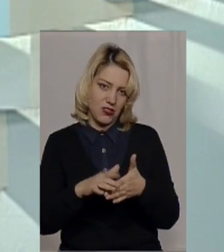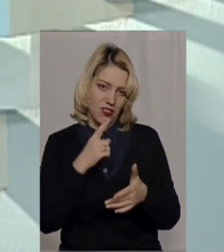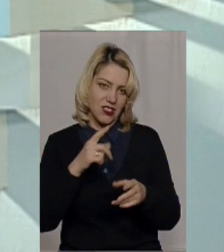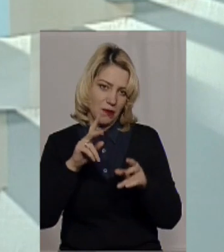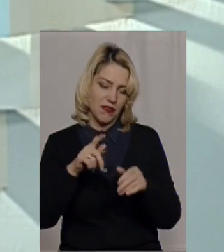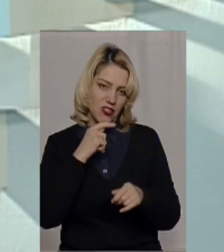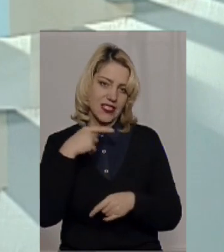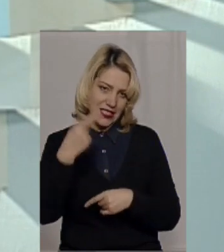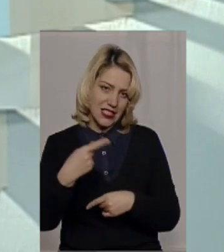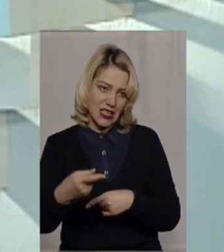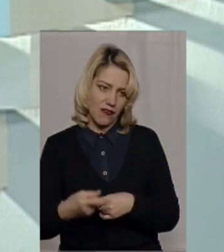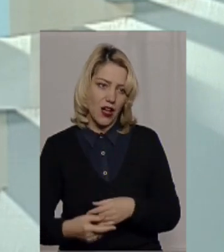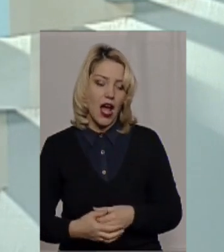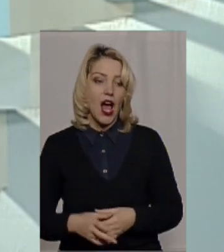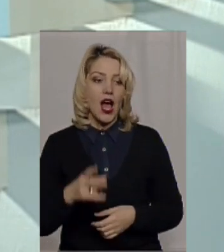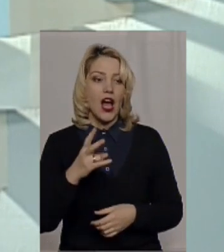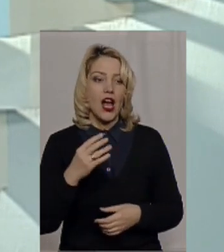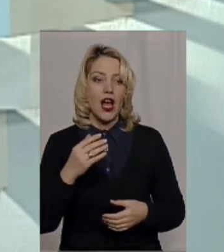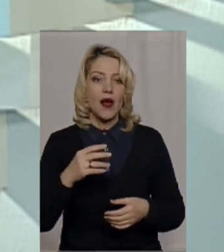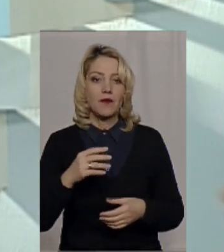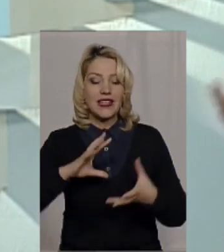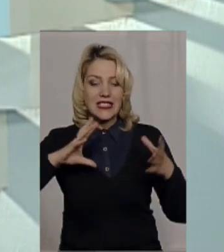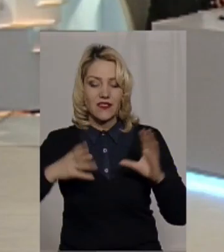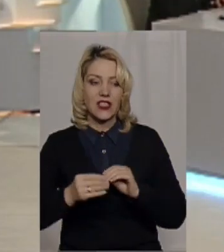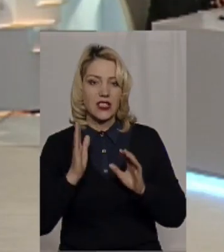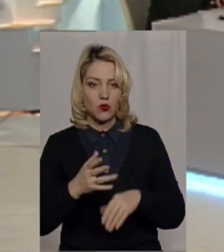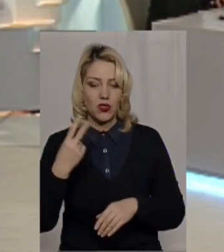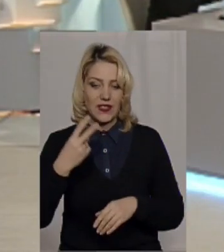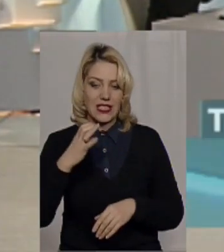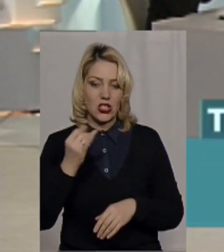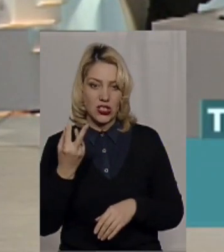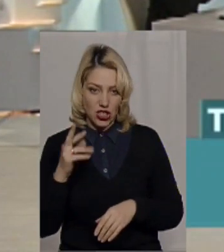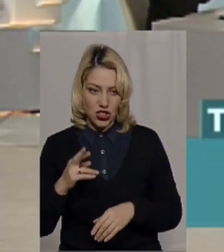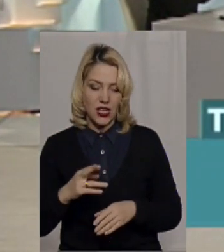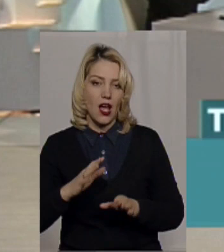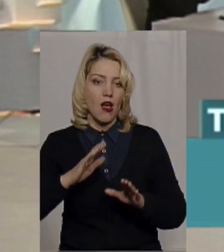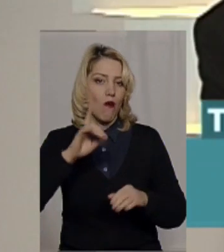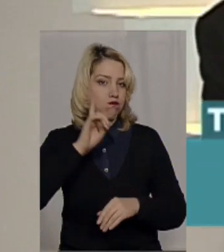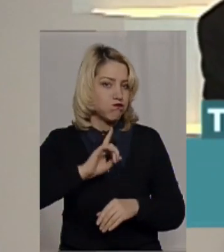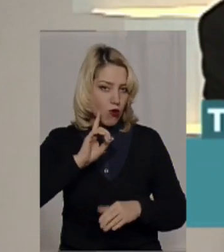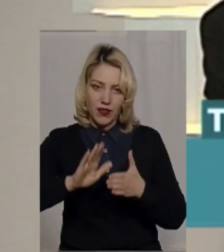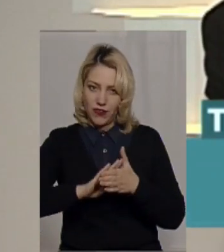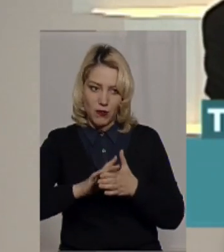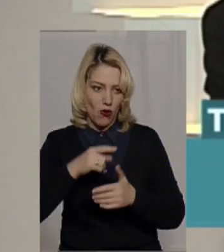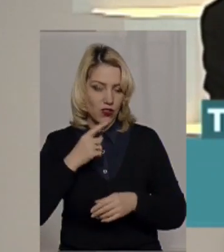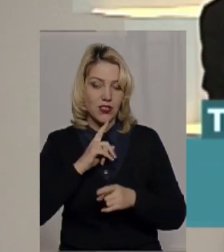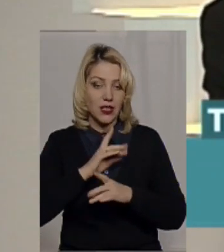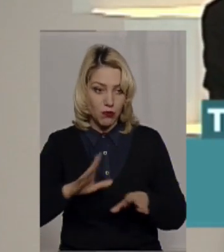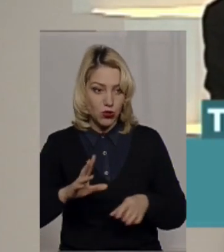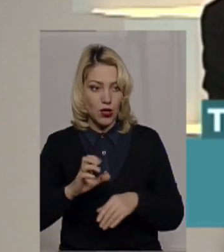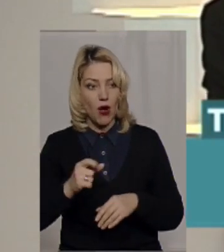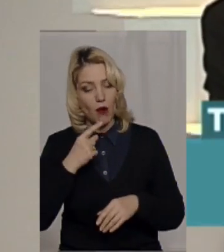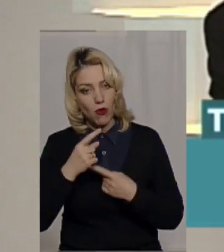рік. Хто не в курсі, то звідки, здається, до 20 січня. От давайте після 20 зустрінь. Ми поки що називати не будемо ці громади, а